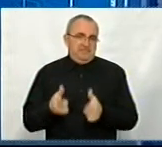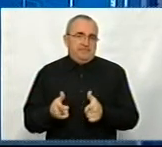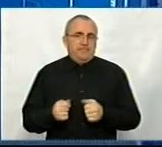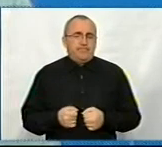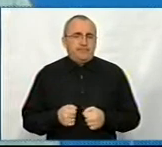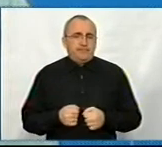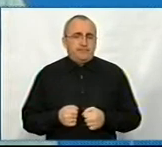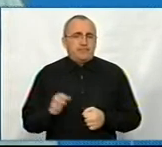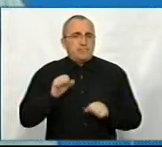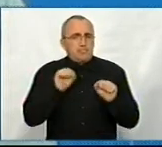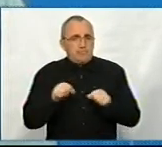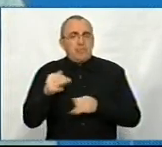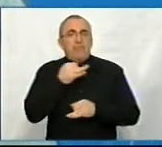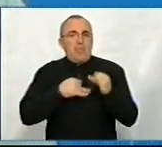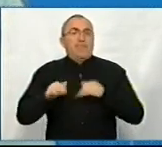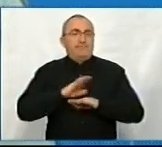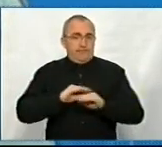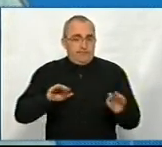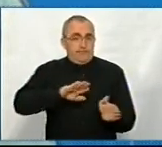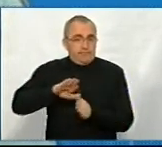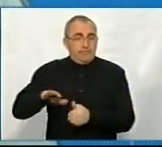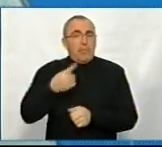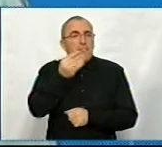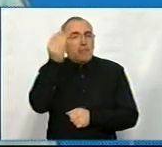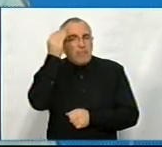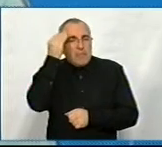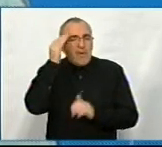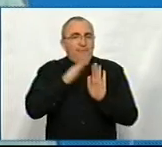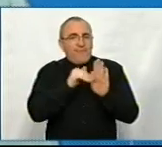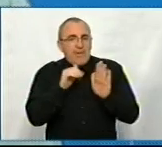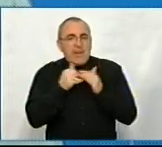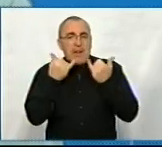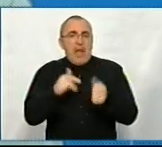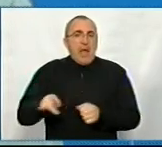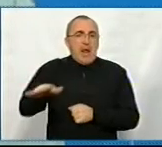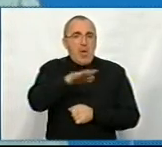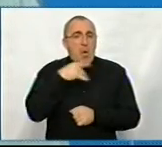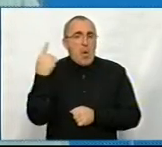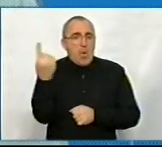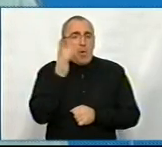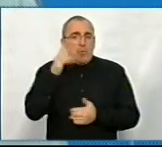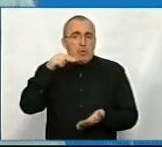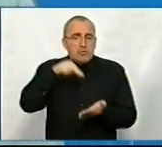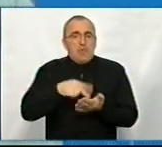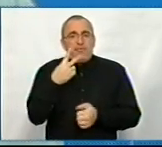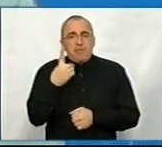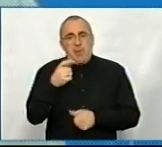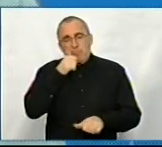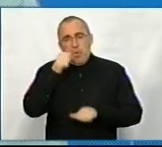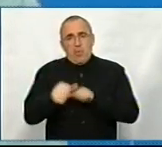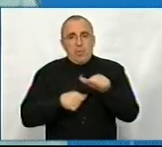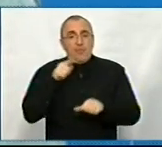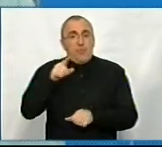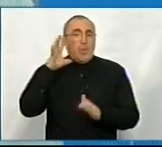Ну, про можливості ми поговорили, а на вашу думку, які виклики для регіону, для області будуть стояти у 2021 році,